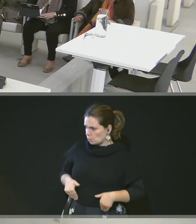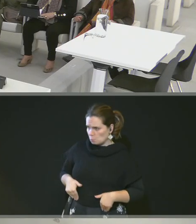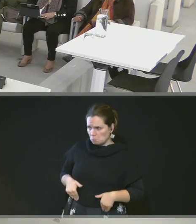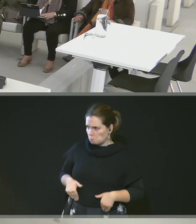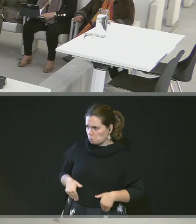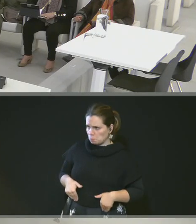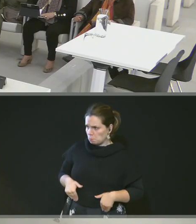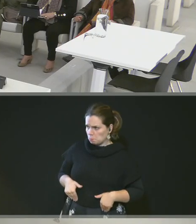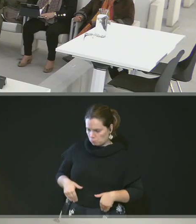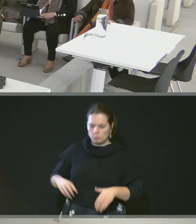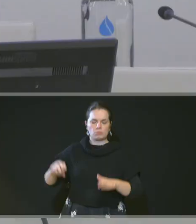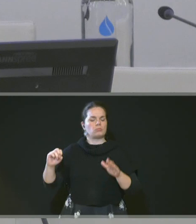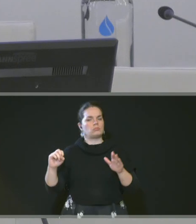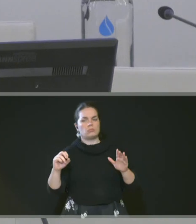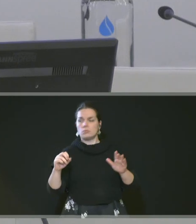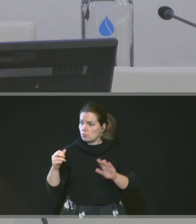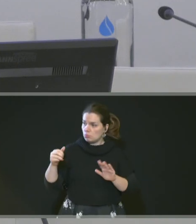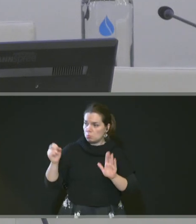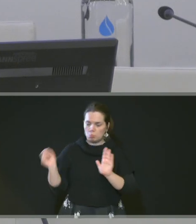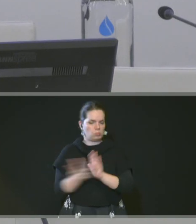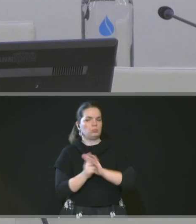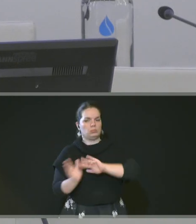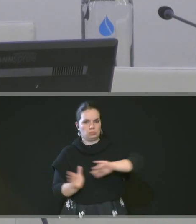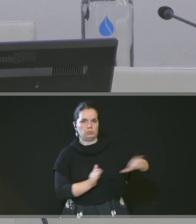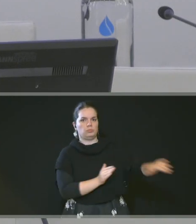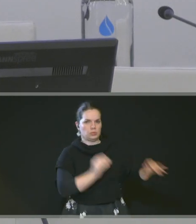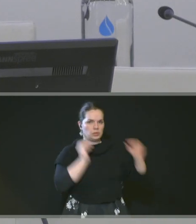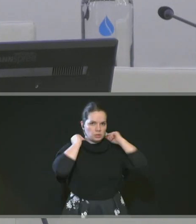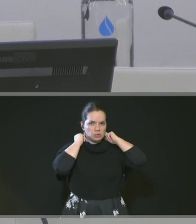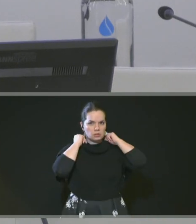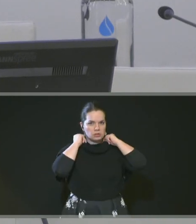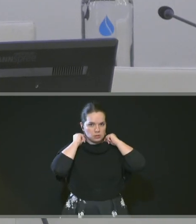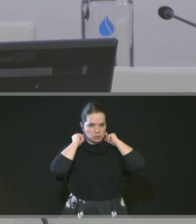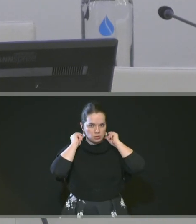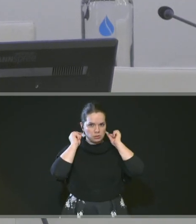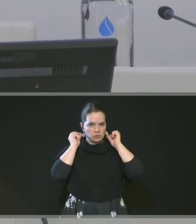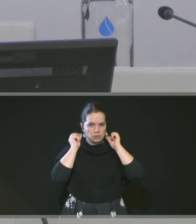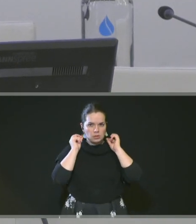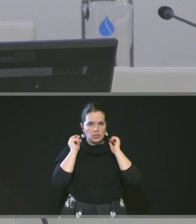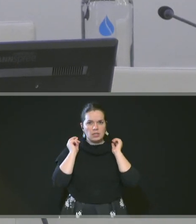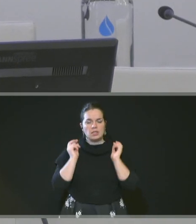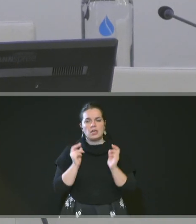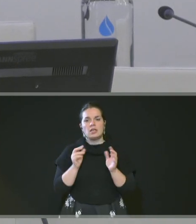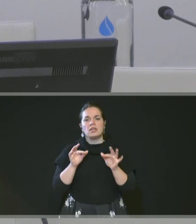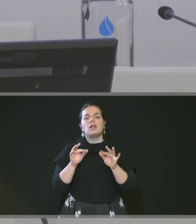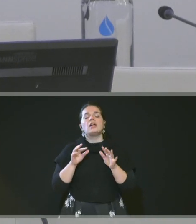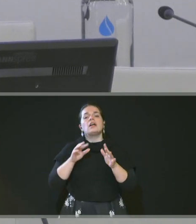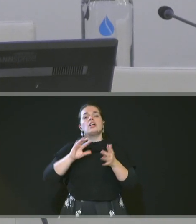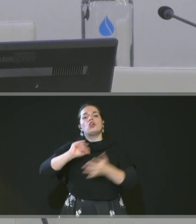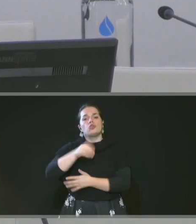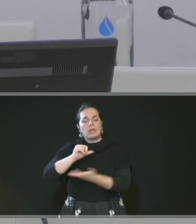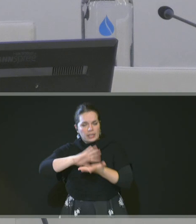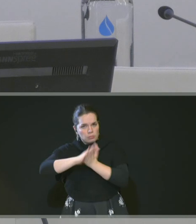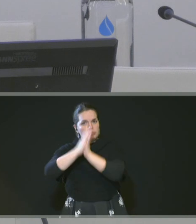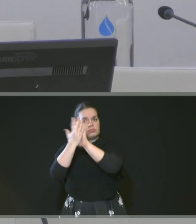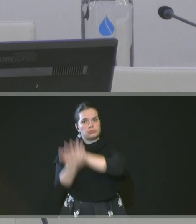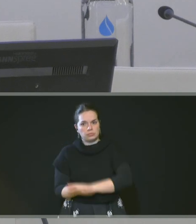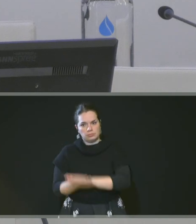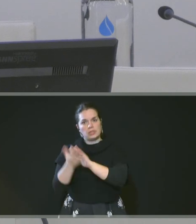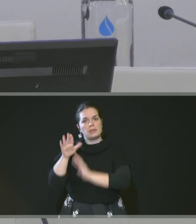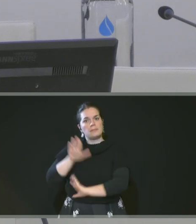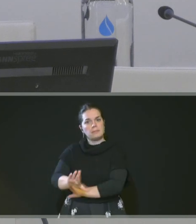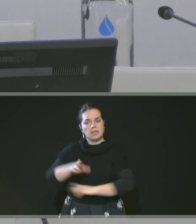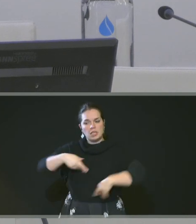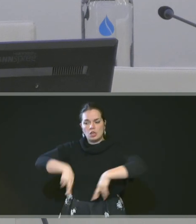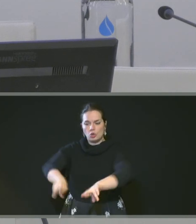? Non, il y a unanimité. 52 transitions numériques avec le plan de corps de rue simplifié, ça c'est